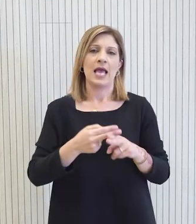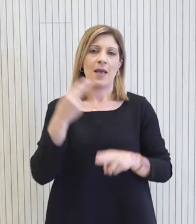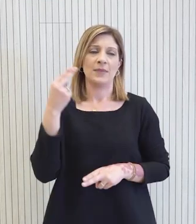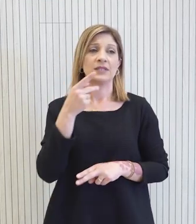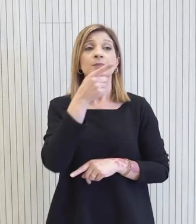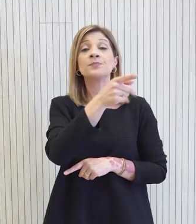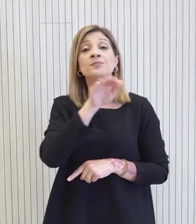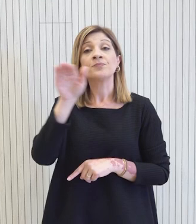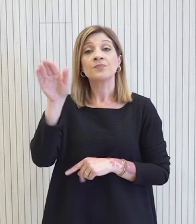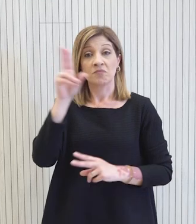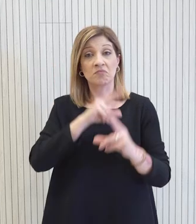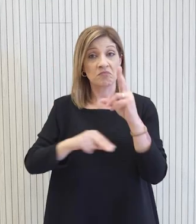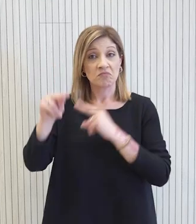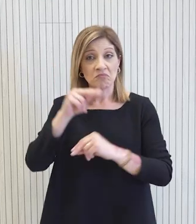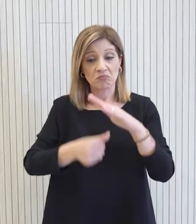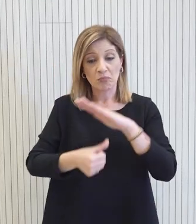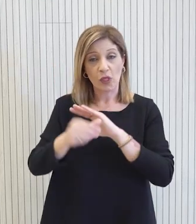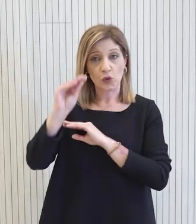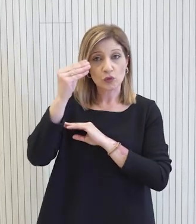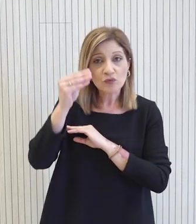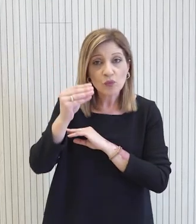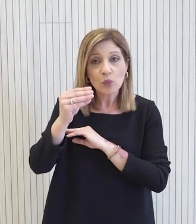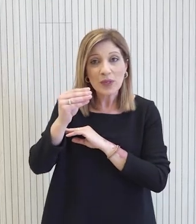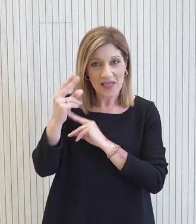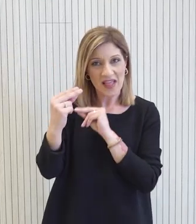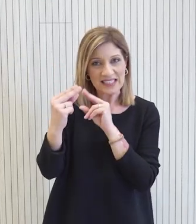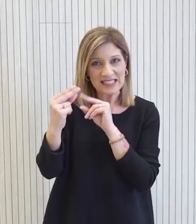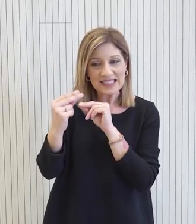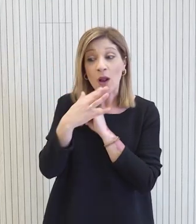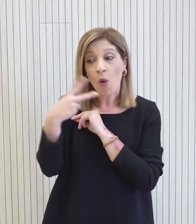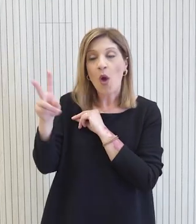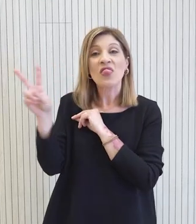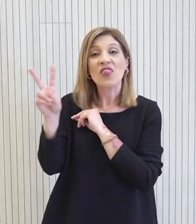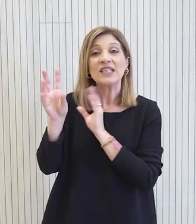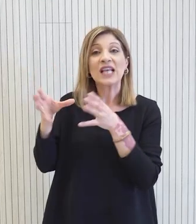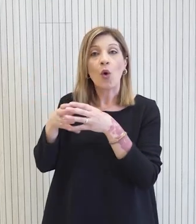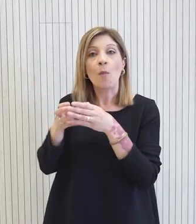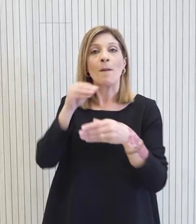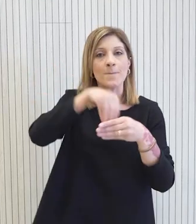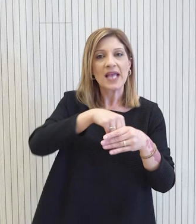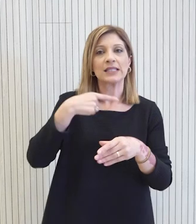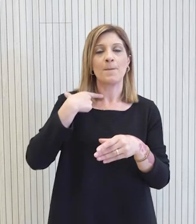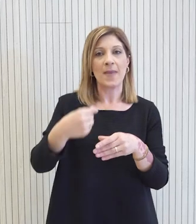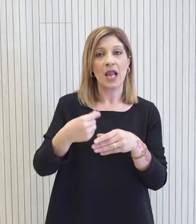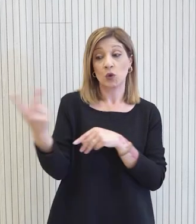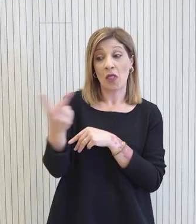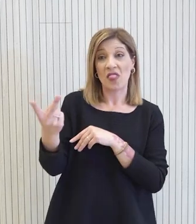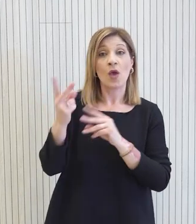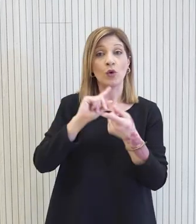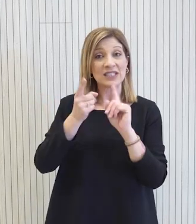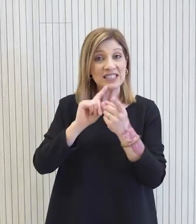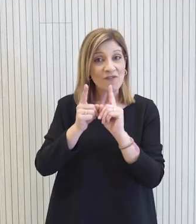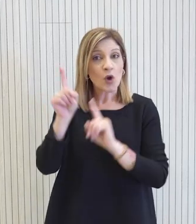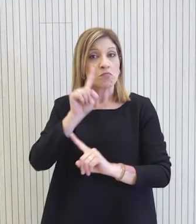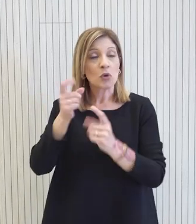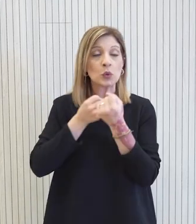διαβουλήψη με την Πρόεδρο της Πουλής και Πρόεδρο του Δημοκρατικού Συμβουλίου που το κόμμα της επίσημα είναι μέλος του Ευρωπαϊκού Λαϊκού Κόμματος